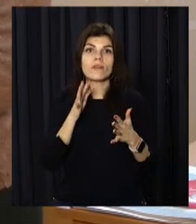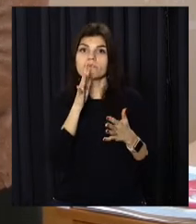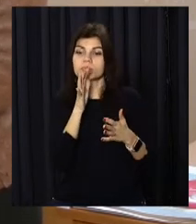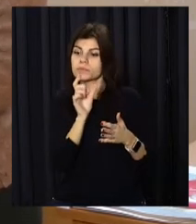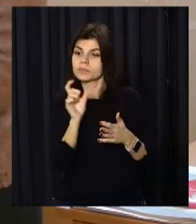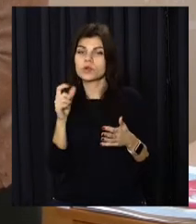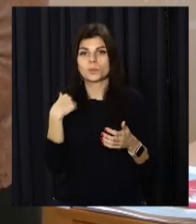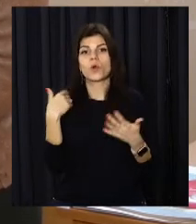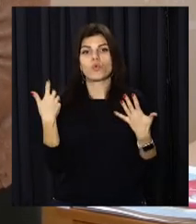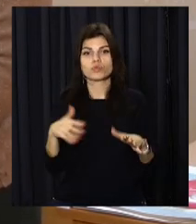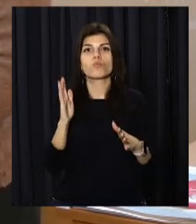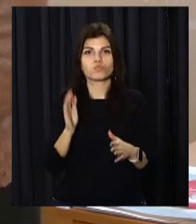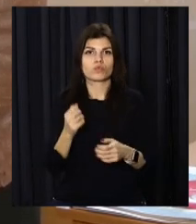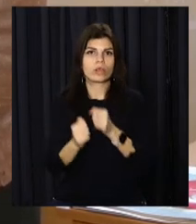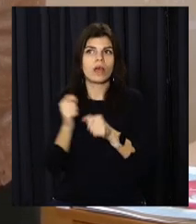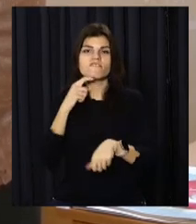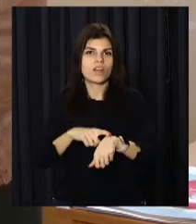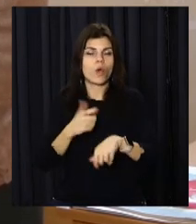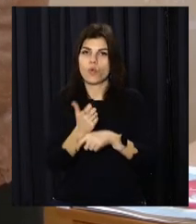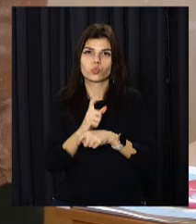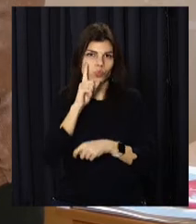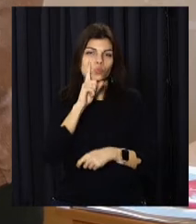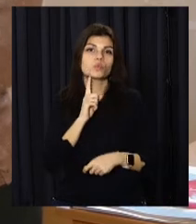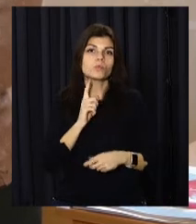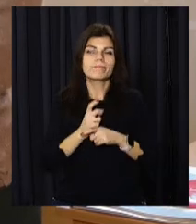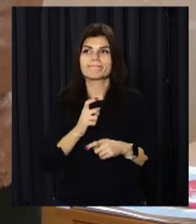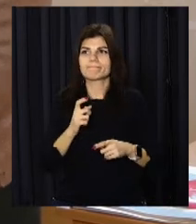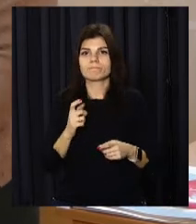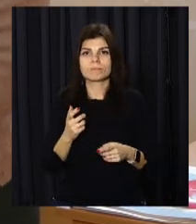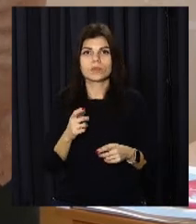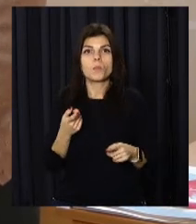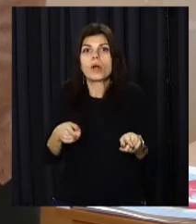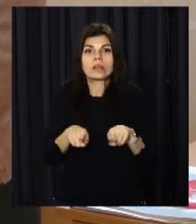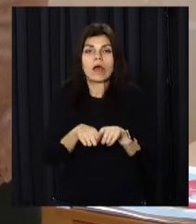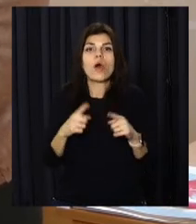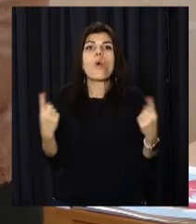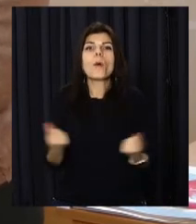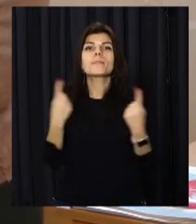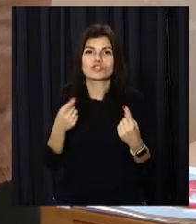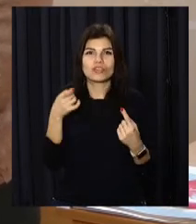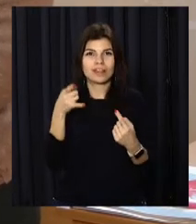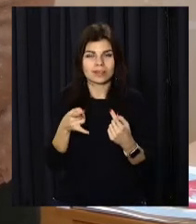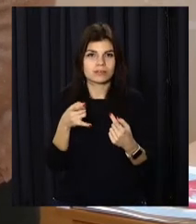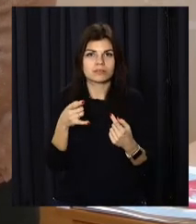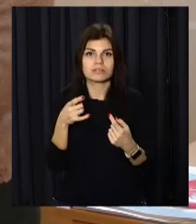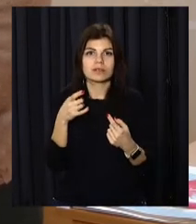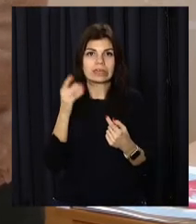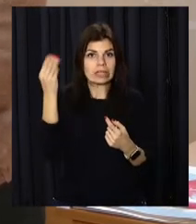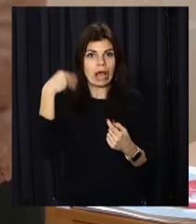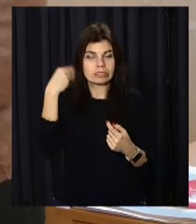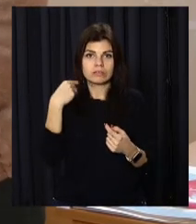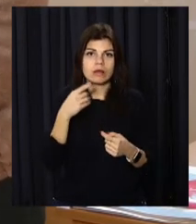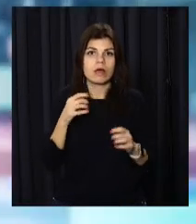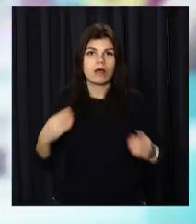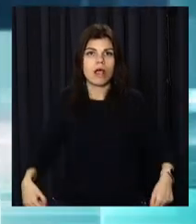ми будемо вже їхати. Це дуже надійно, бо таке звичайне таксі не завжди бере на колясці.